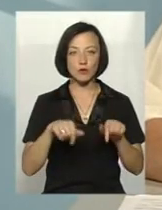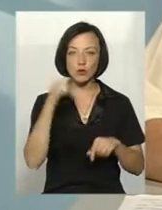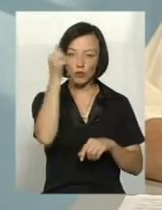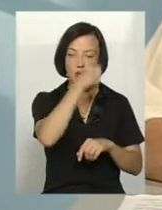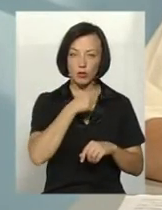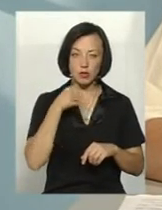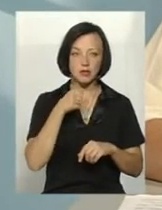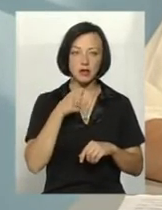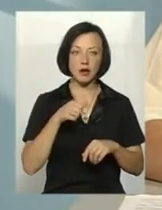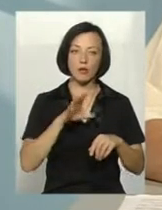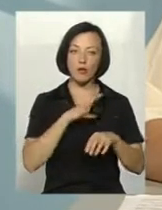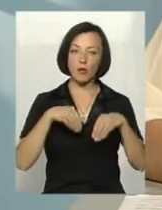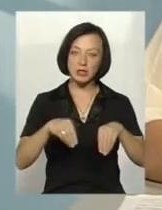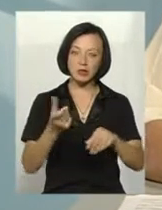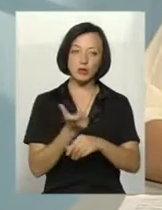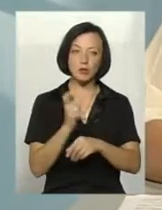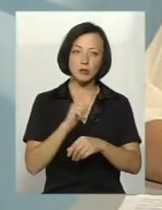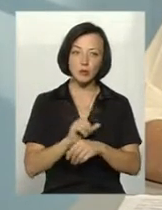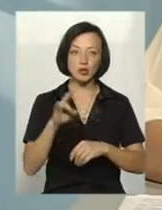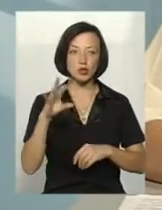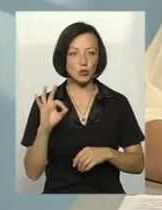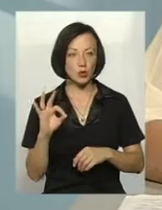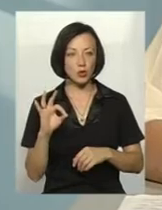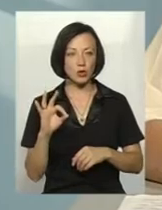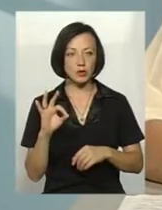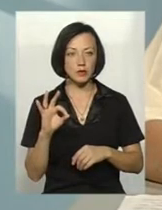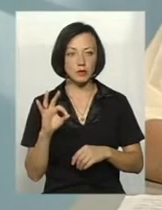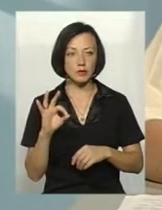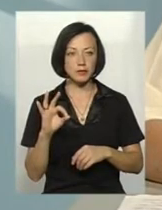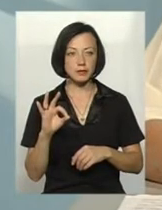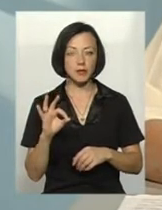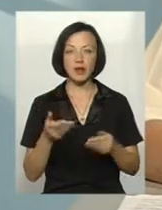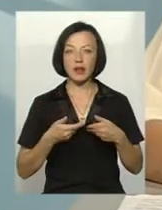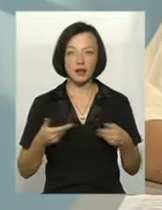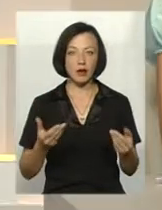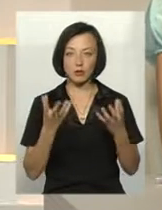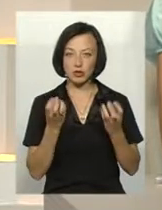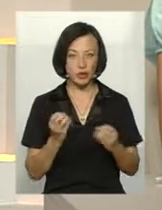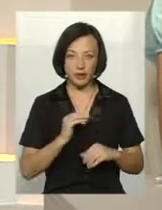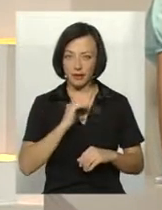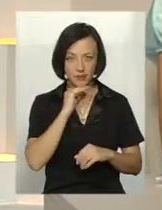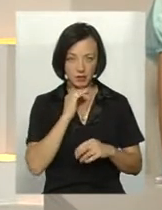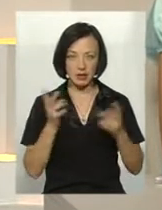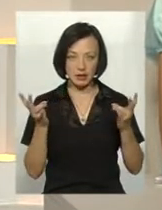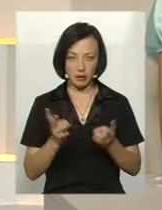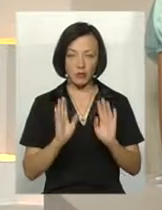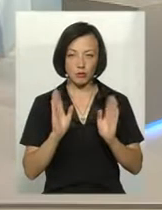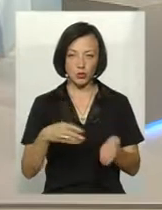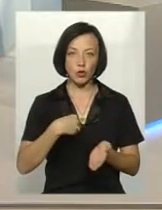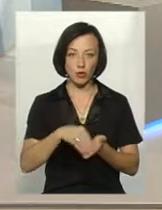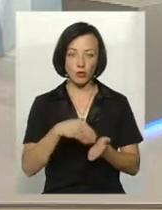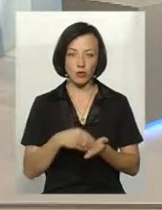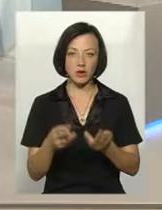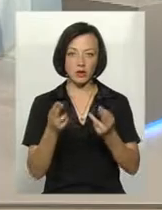воно було посіяно більше, але воно... Тобто, нам ще не вистачить, треба буде купувати. так.